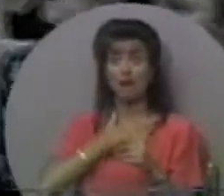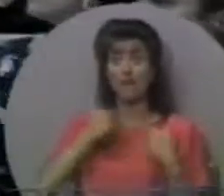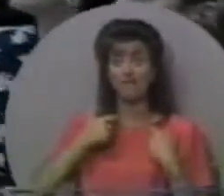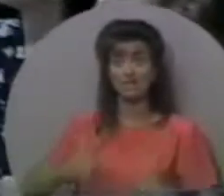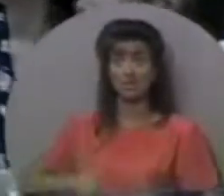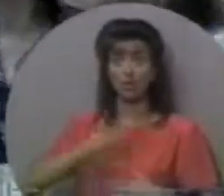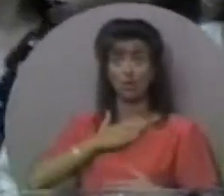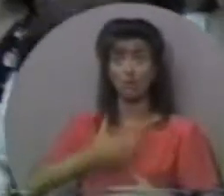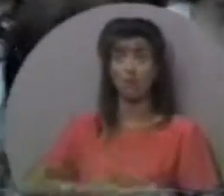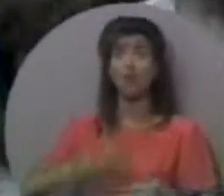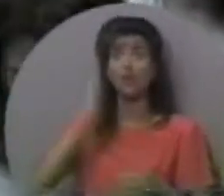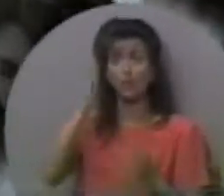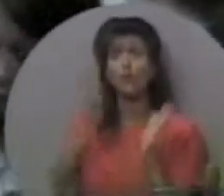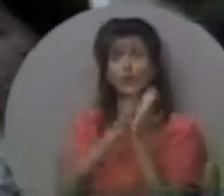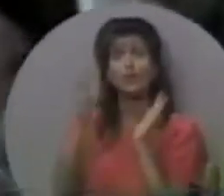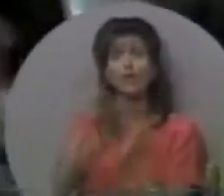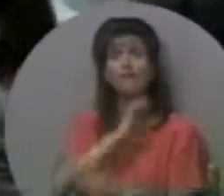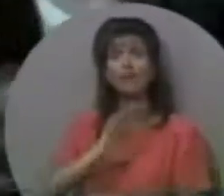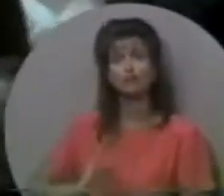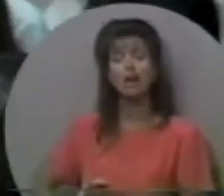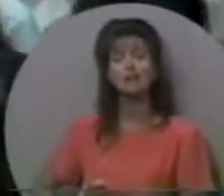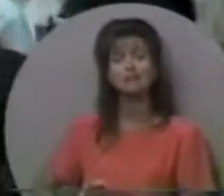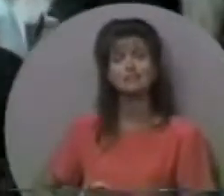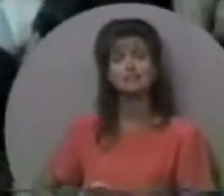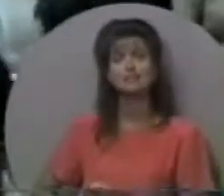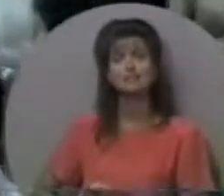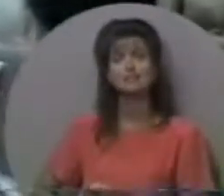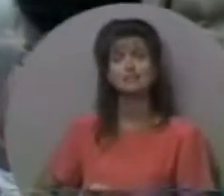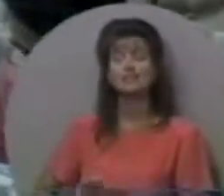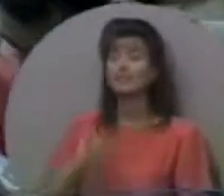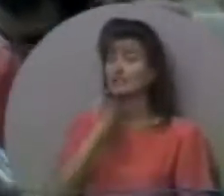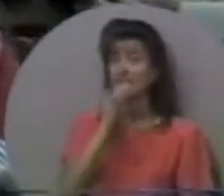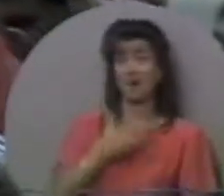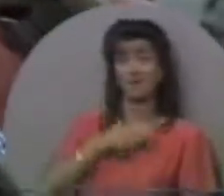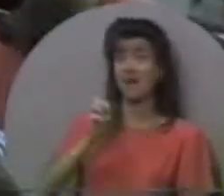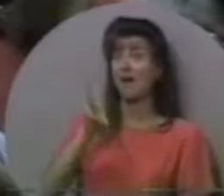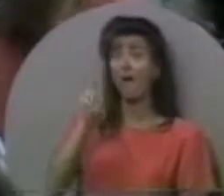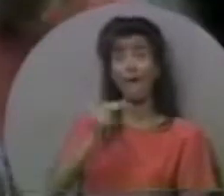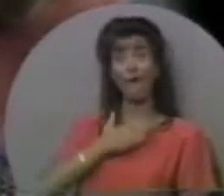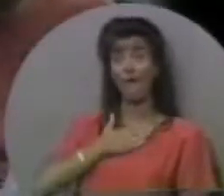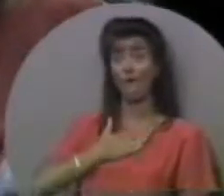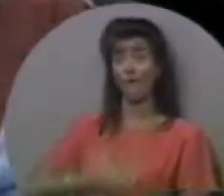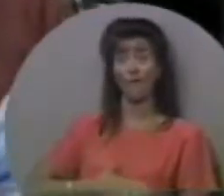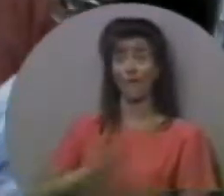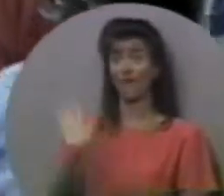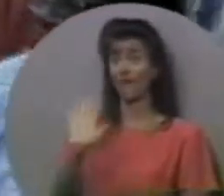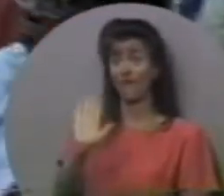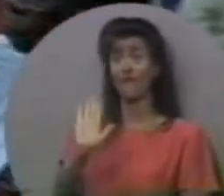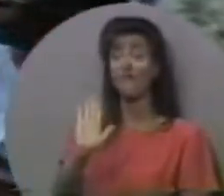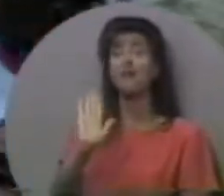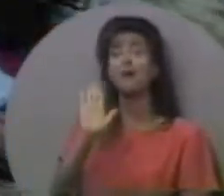те я буду прославляти Ісуса Христа в своєму фізичному тілі, яке не є моє власне.